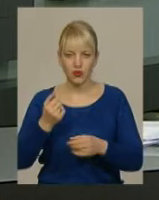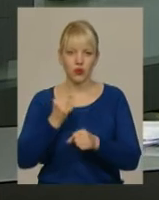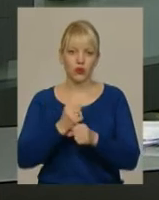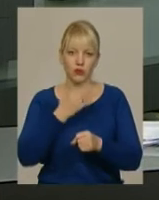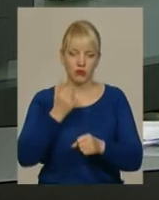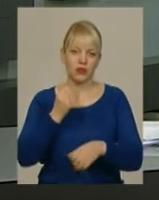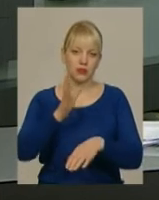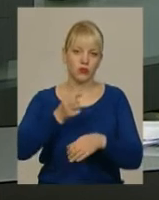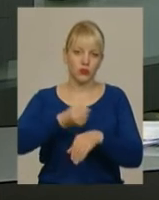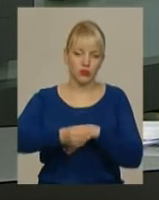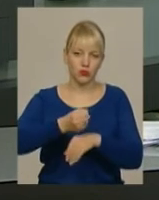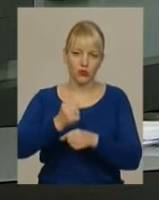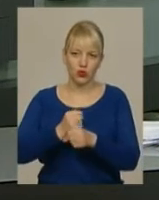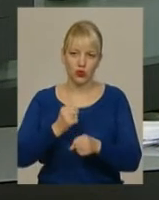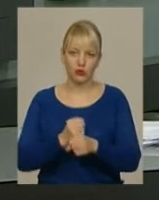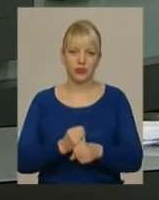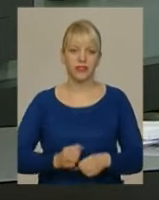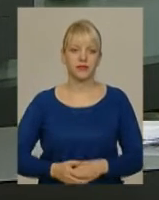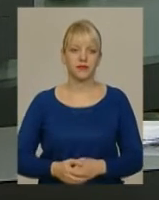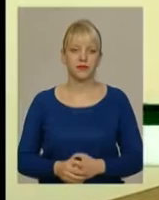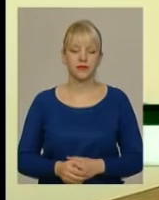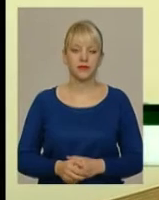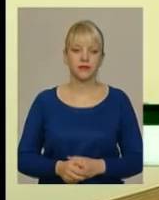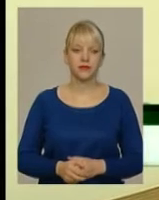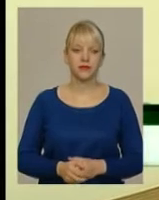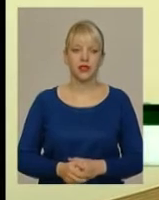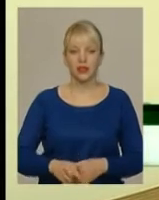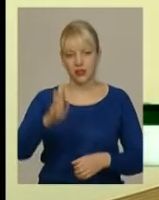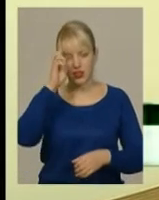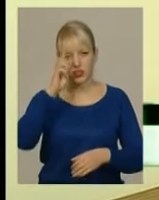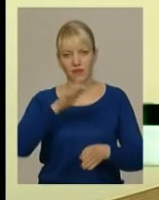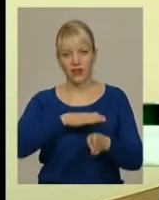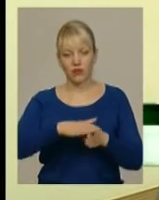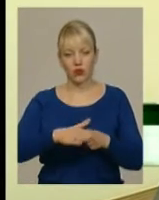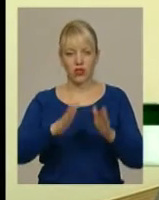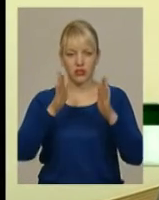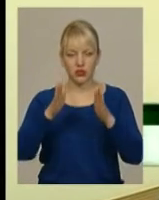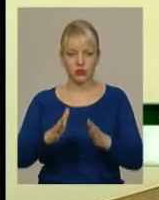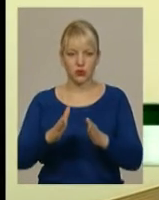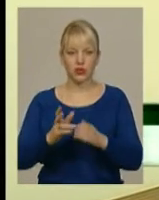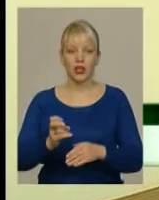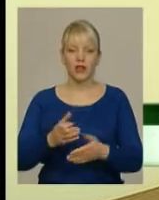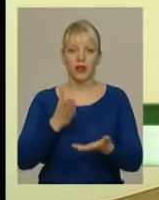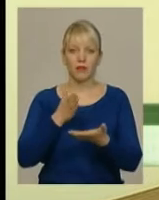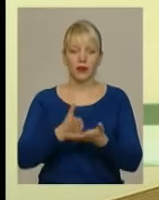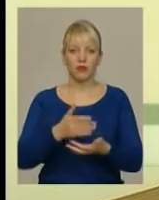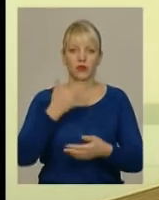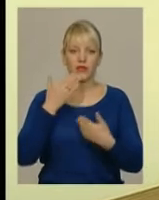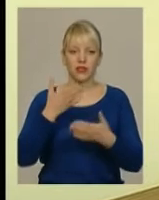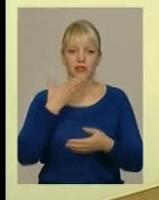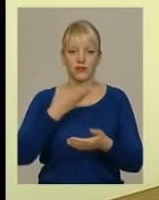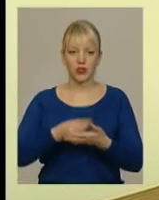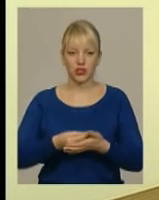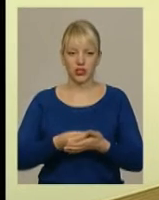тисяч подолян, більше половини з них добровільно. Державний виконавець буде напряму звертатися своєю